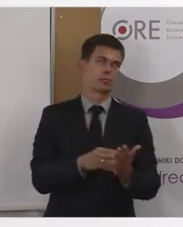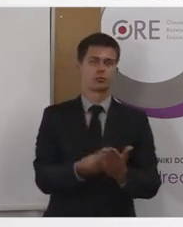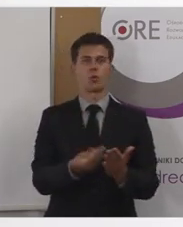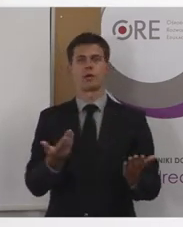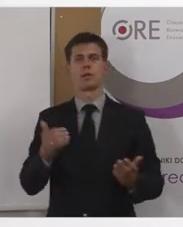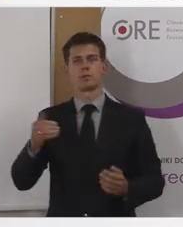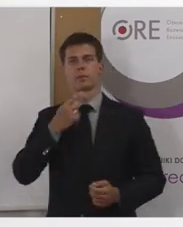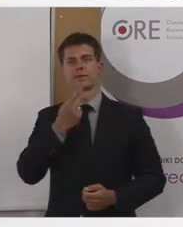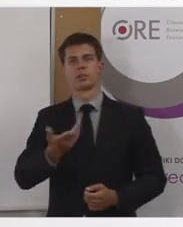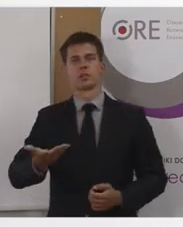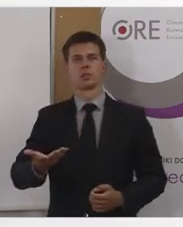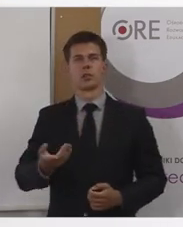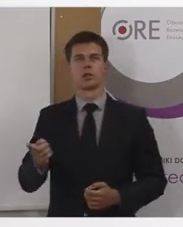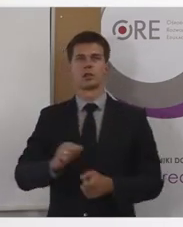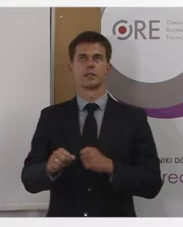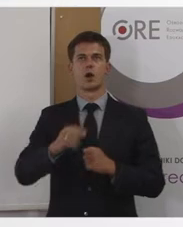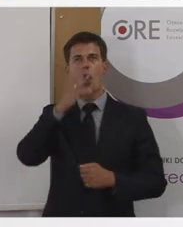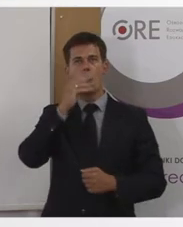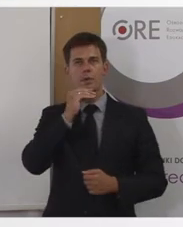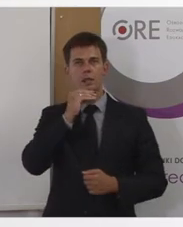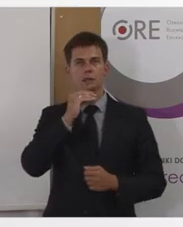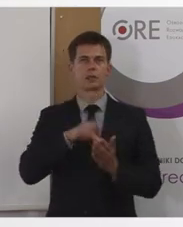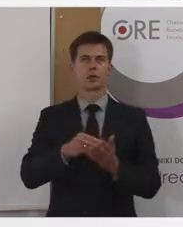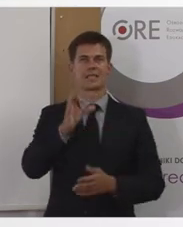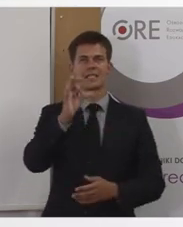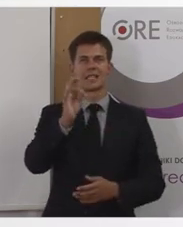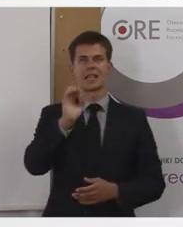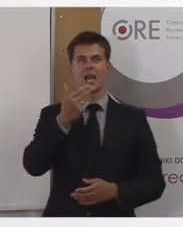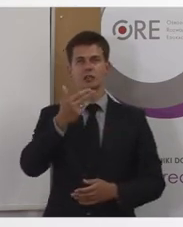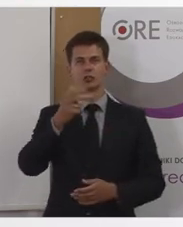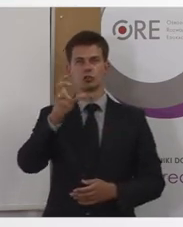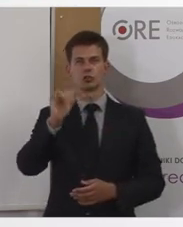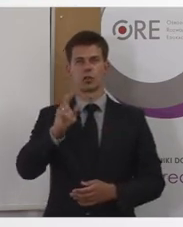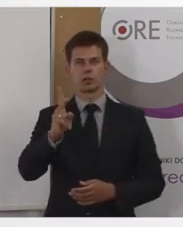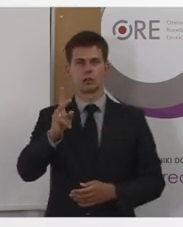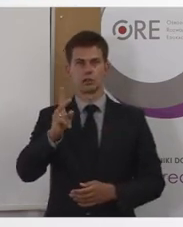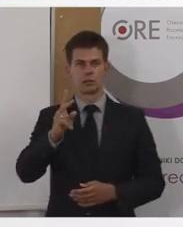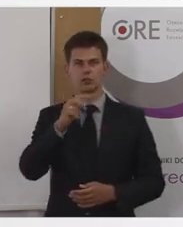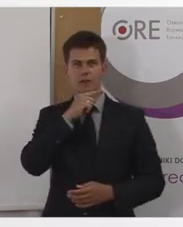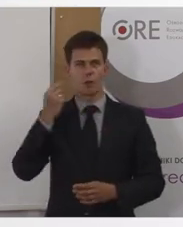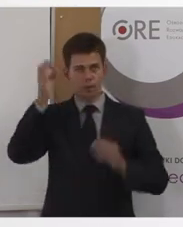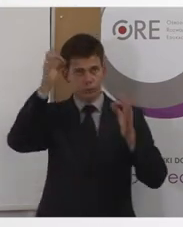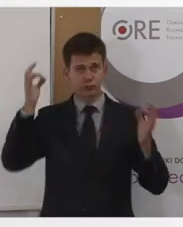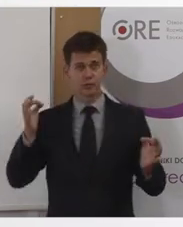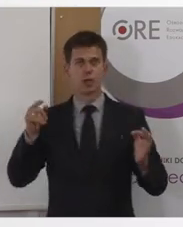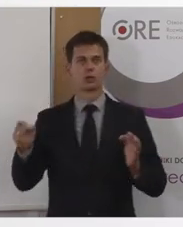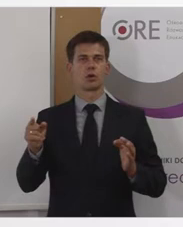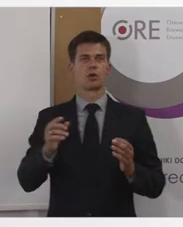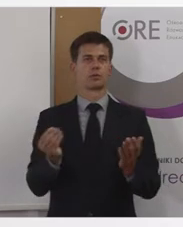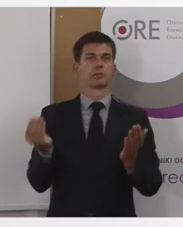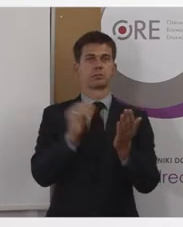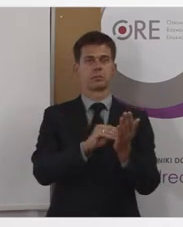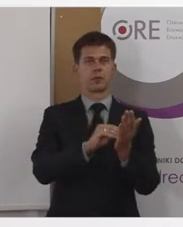jakiś obraz, np. Stańczyk, Matejki. Jeżeli umieścimy go w podręczniku